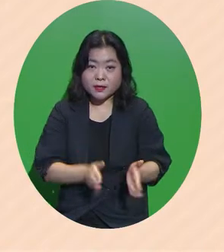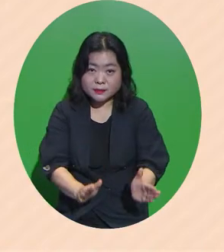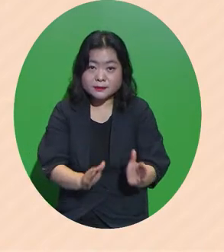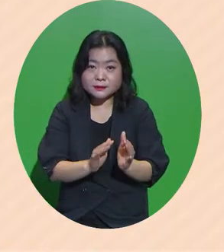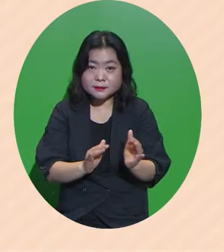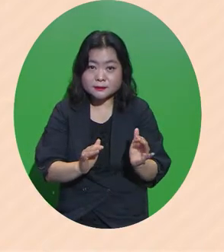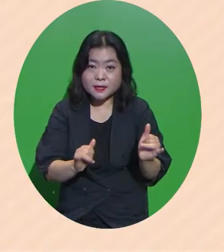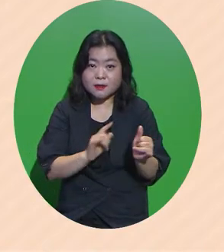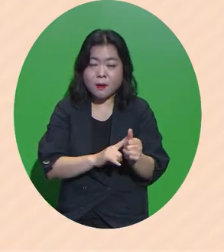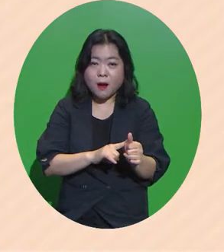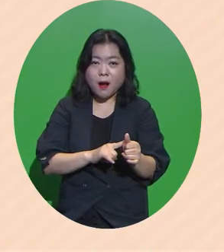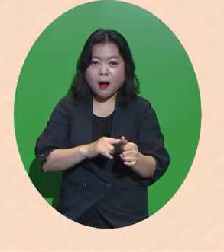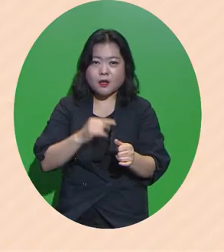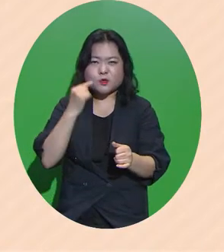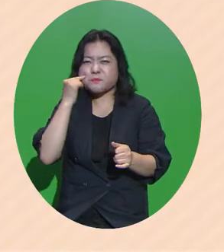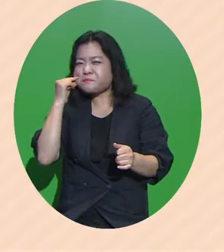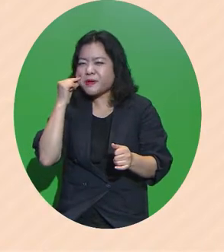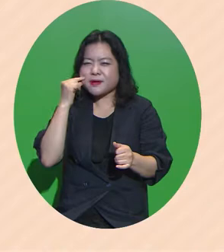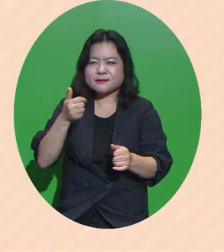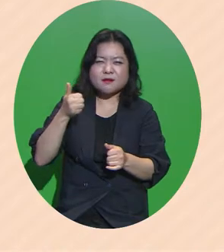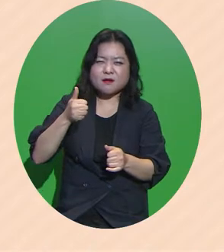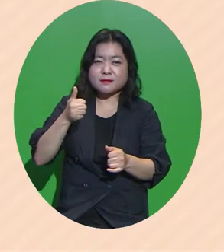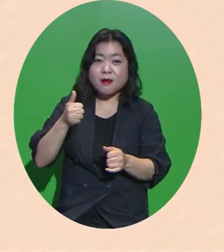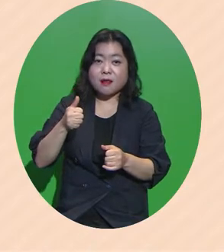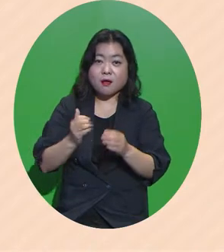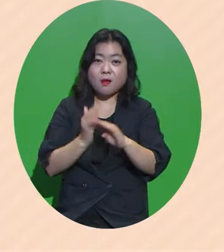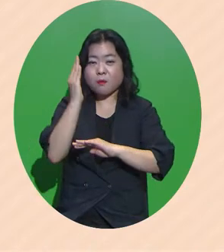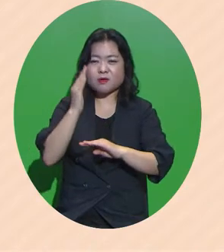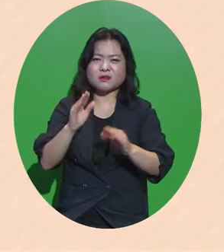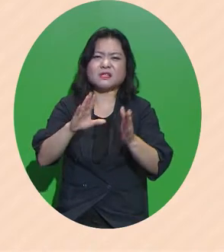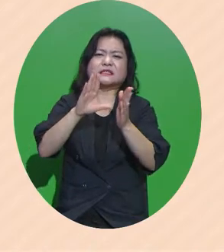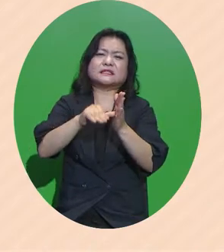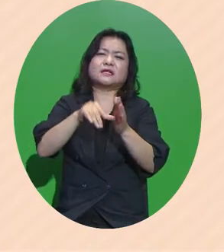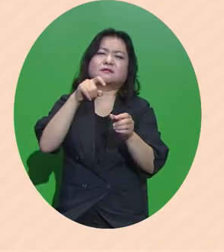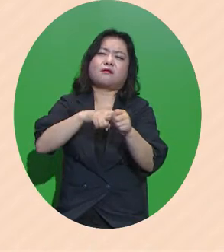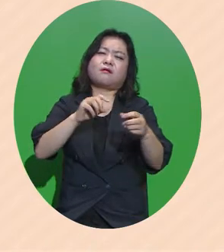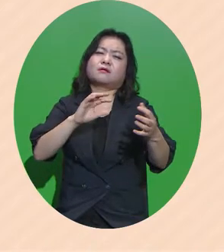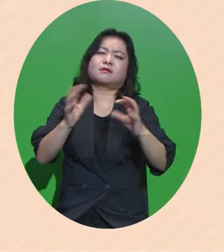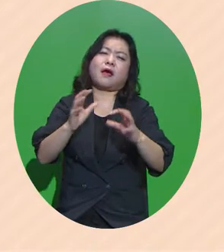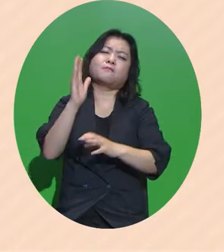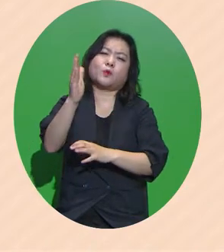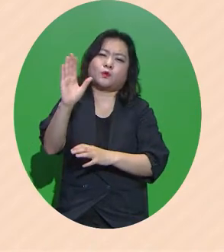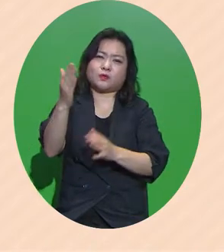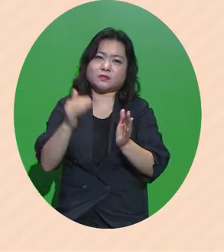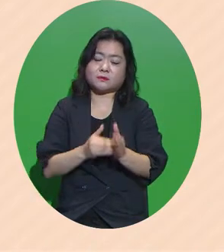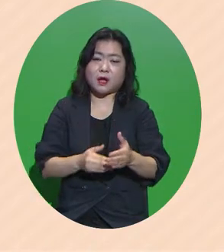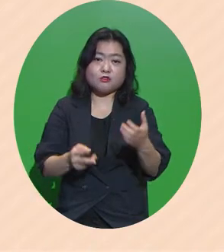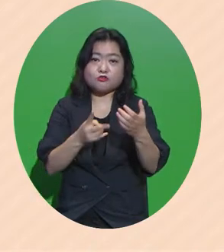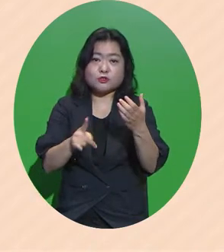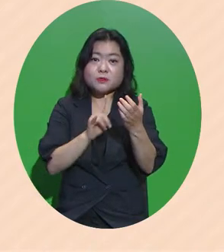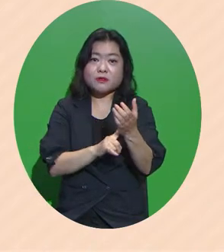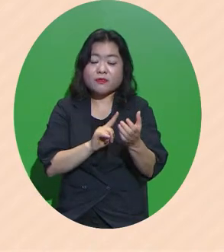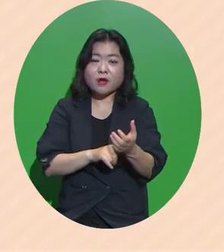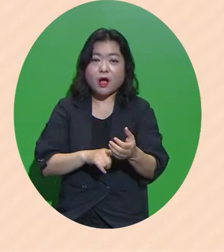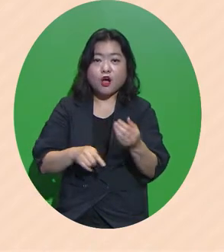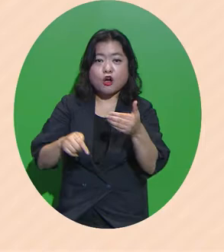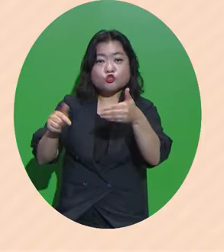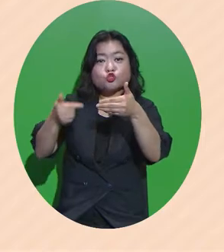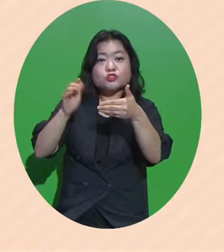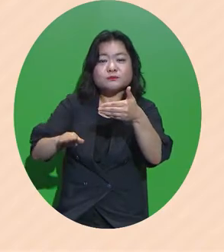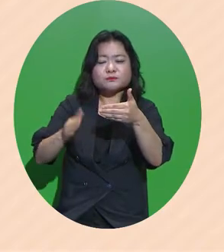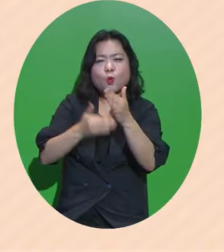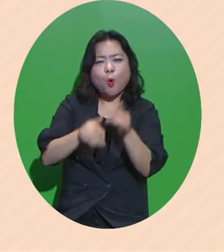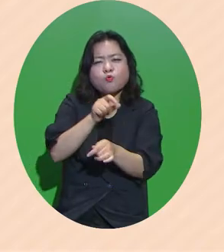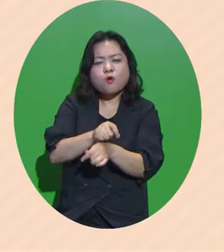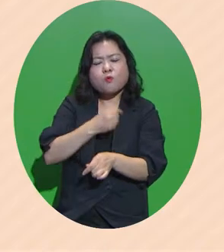베스트셀러를 넘어서 시대적 담론이 되었습니다 왜 90년대생이 국업 공무원을 원하는